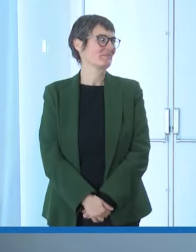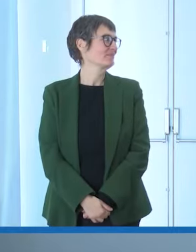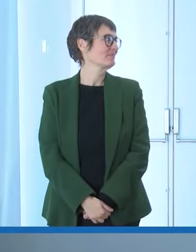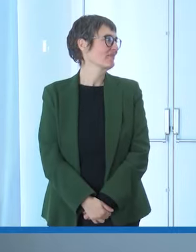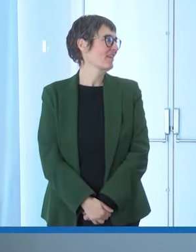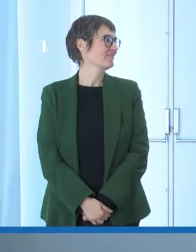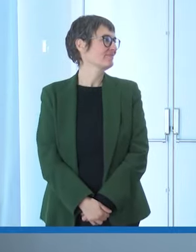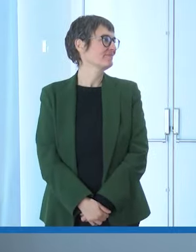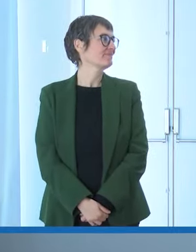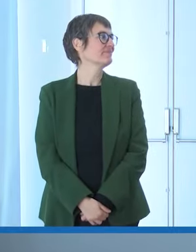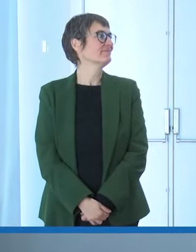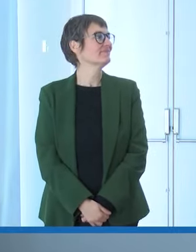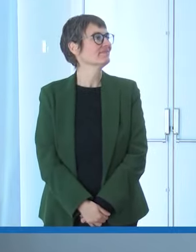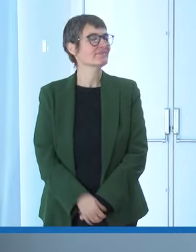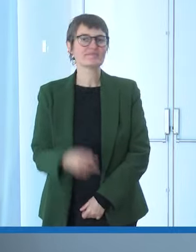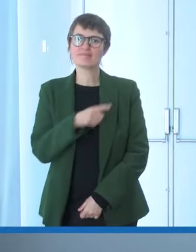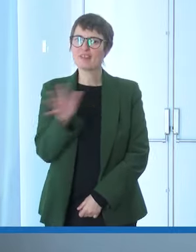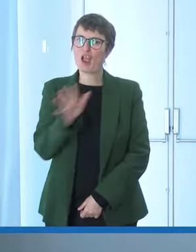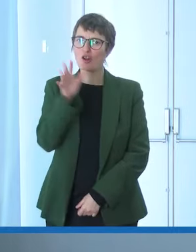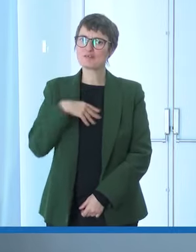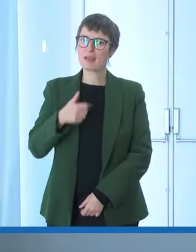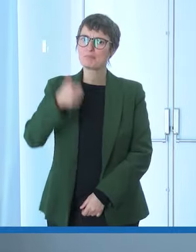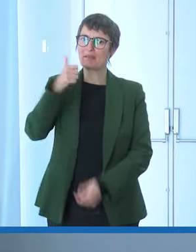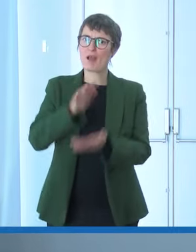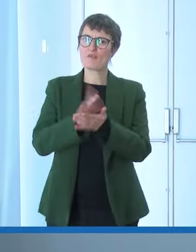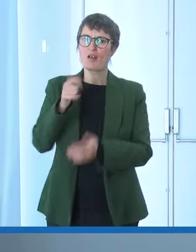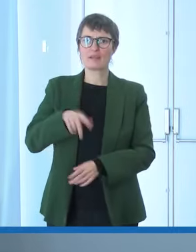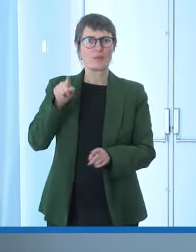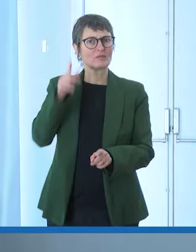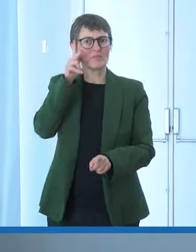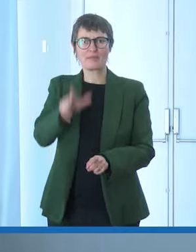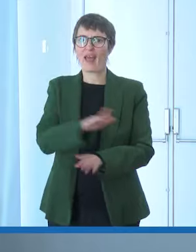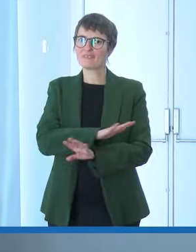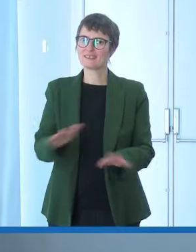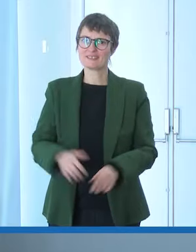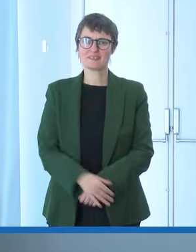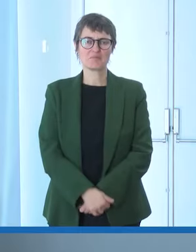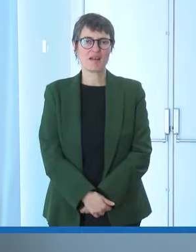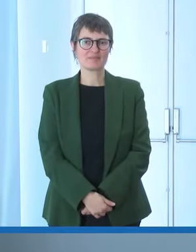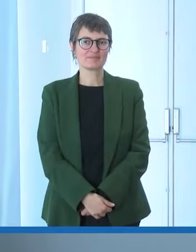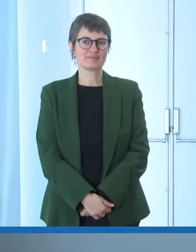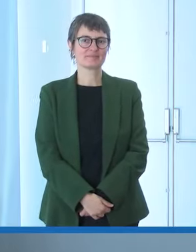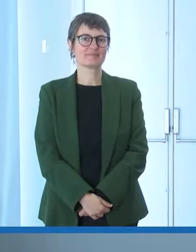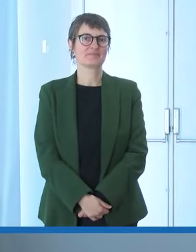non sembrava la prima volta perché sei stata veramente brava bravissima e